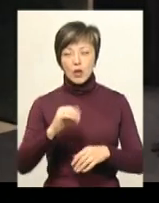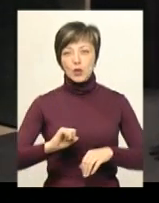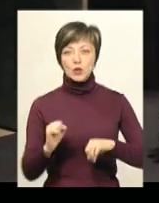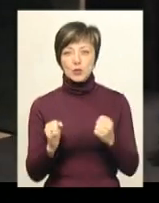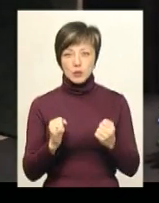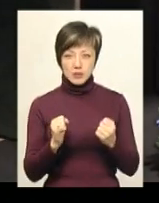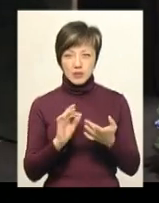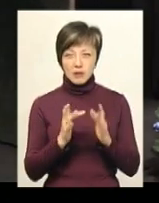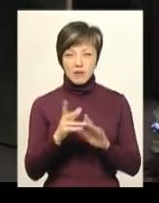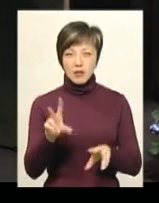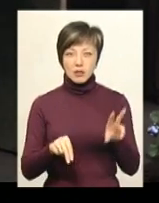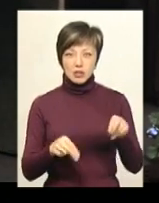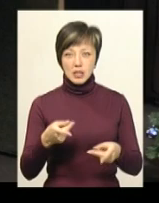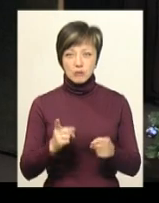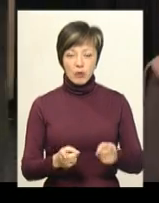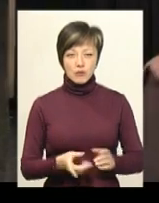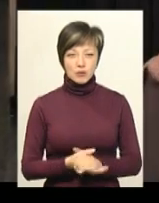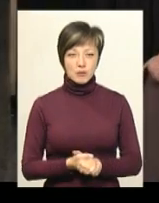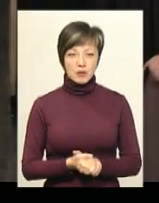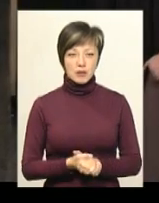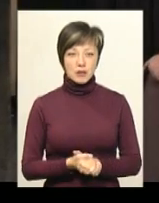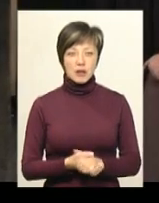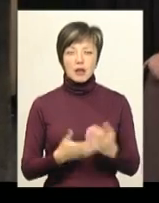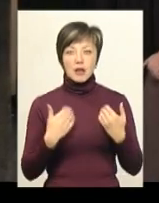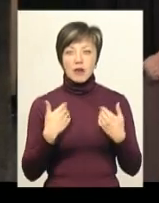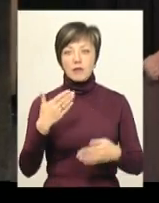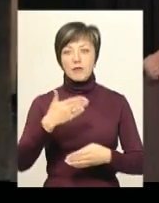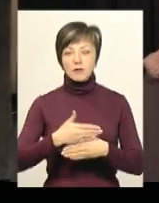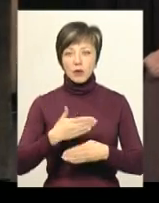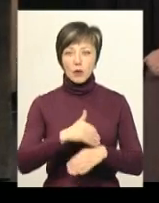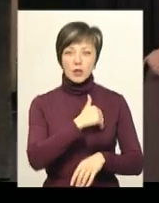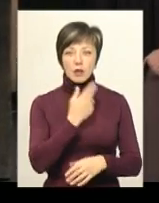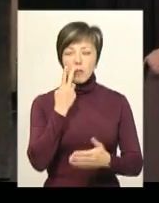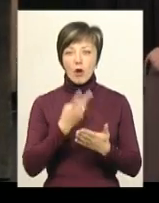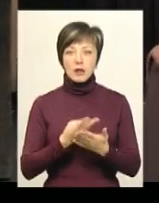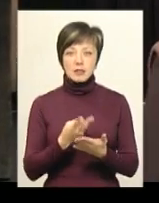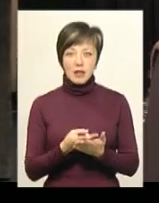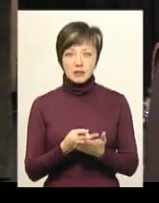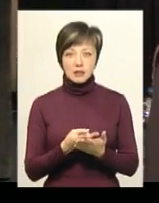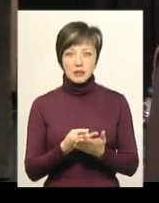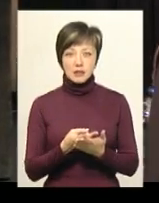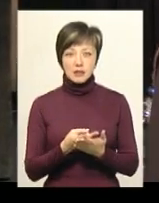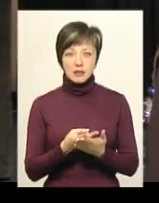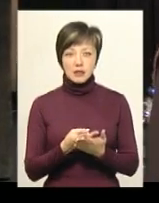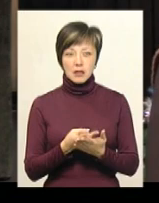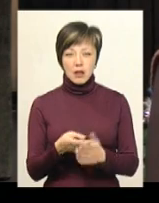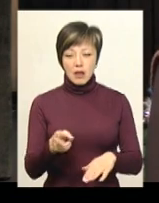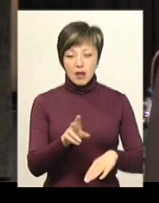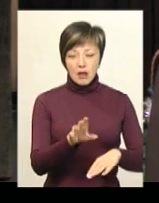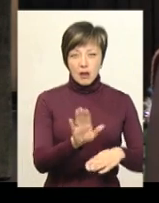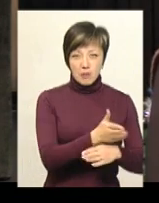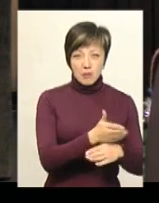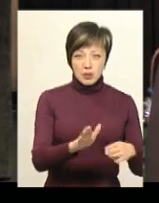віртуальних, яких вона вважає справжніми. Я в п'єсі у виставі хотіла показати кордон між